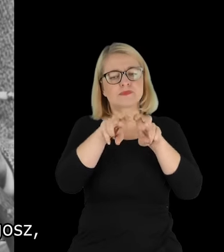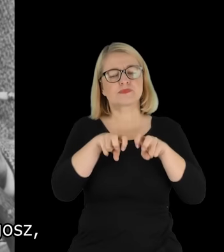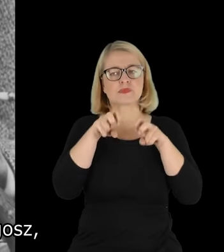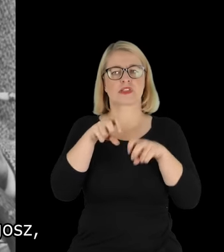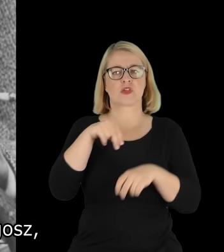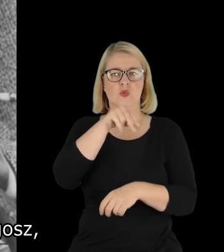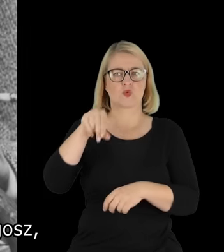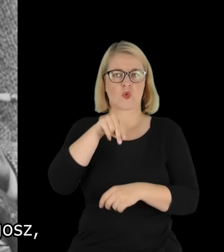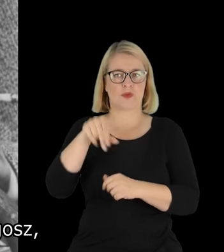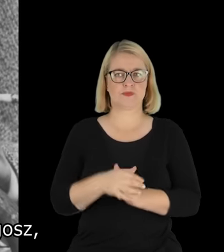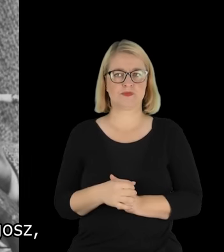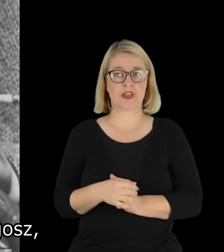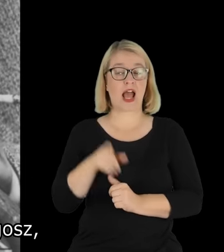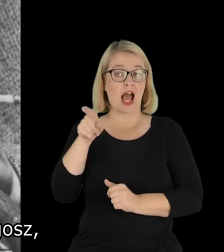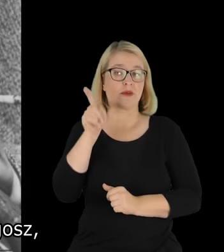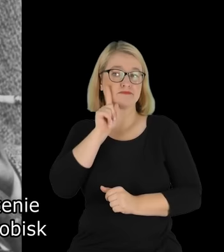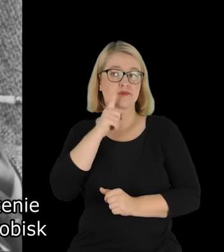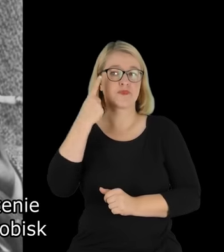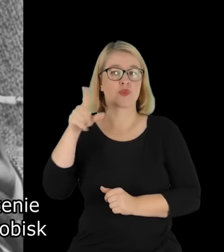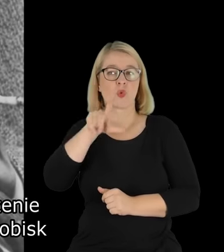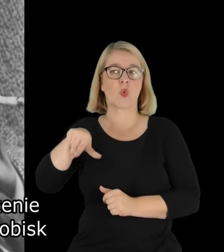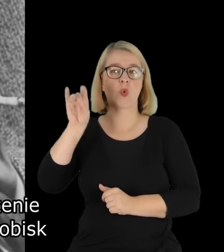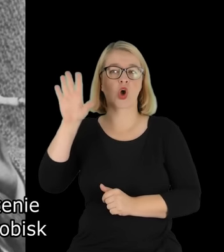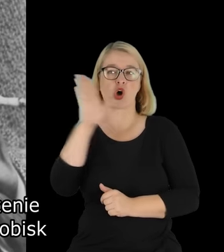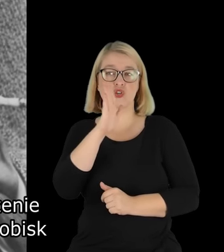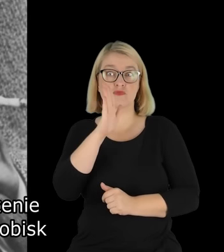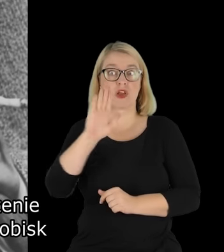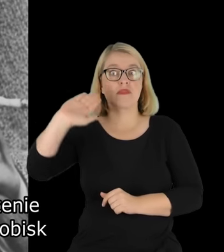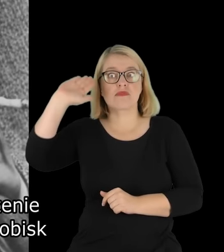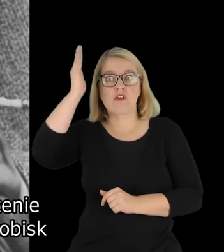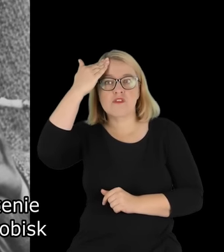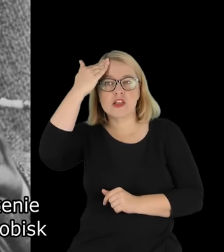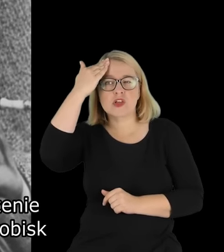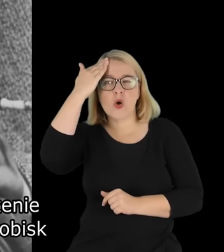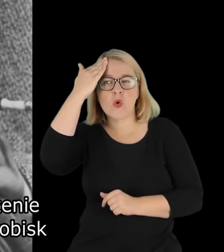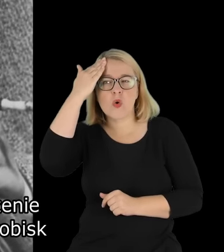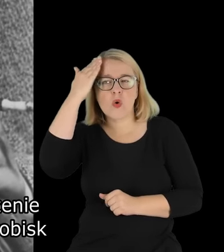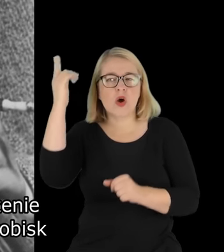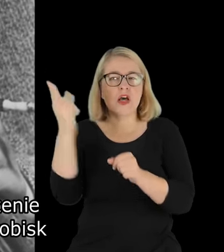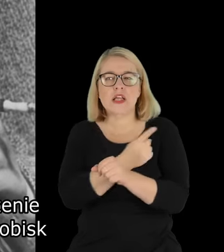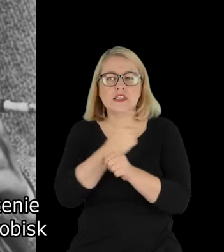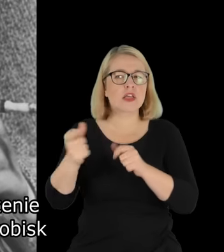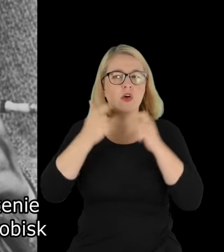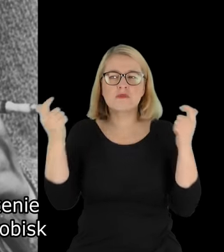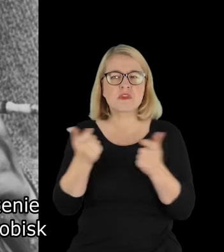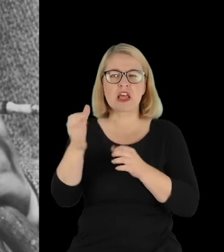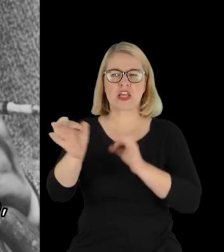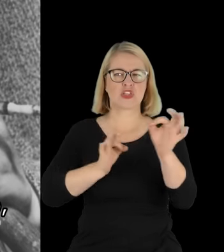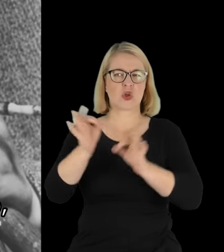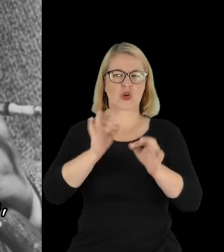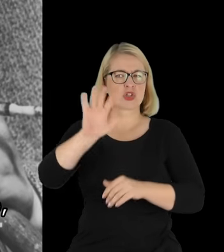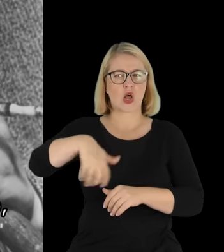Natomiast właśnie tenże Alfons Długosz, jak dowiedział się, że istnieje zagrożenie dla tychże właśnie historycznych wyrobisk,